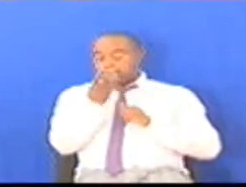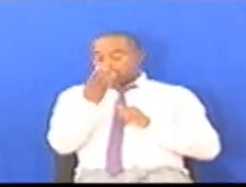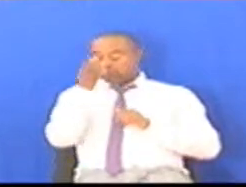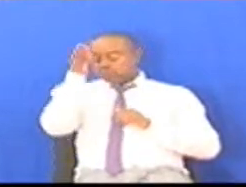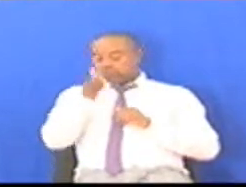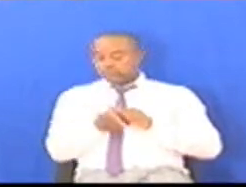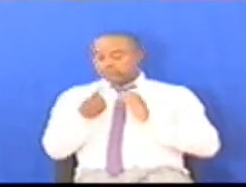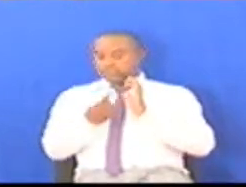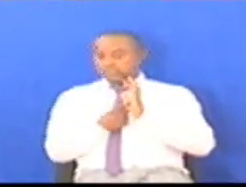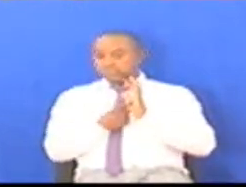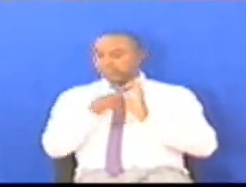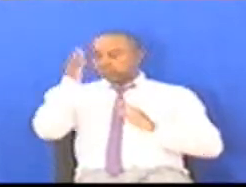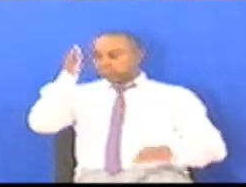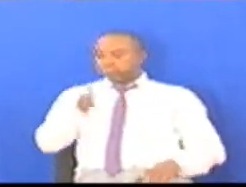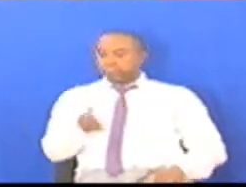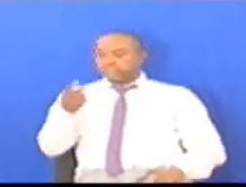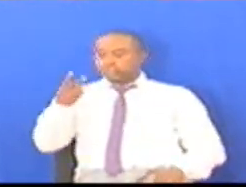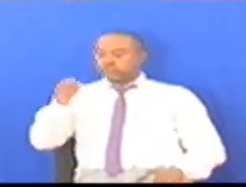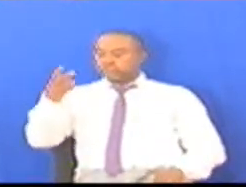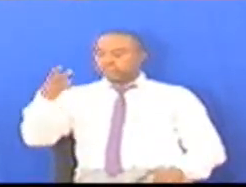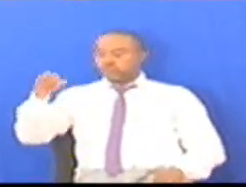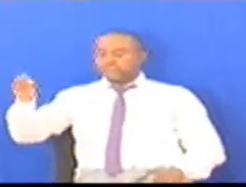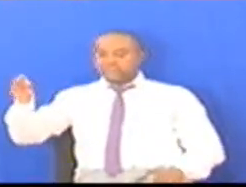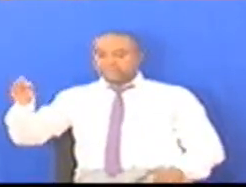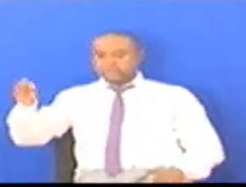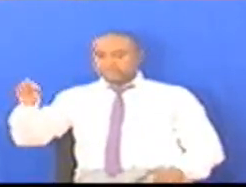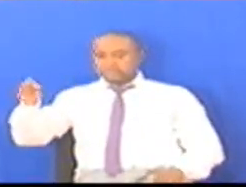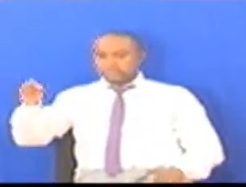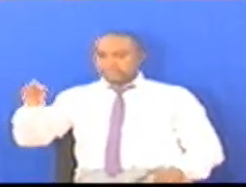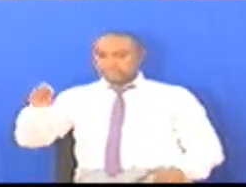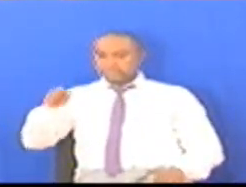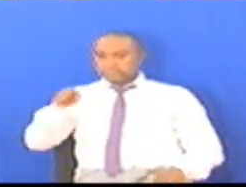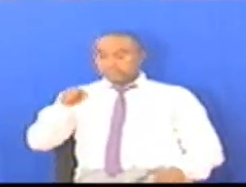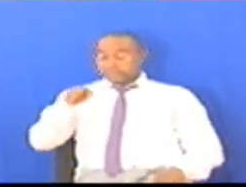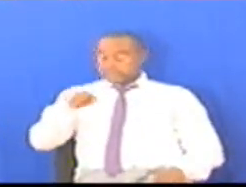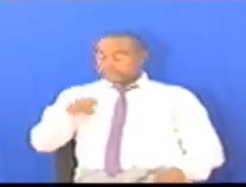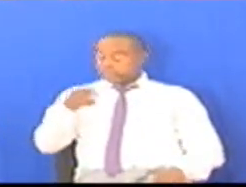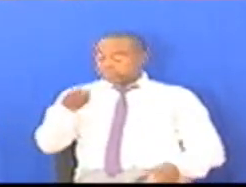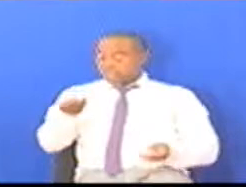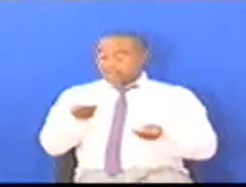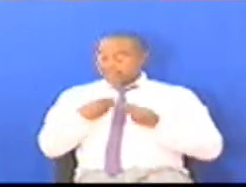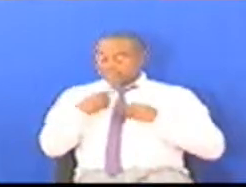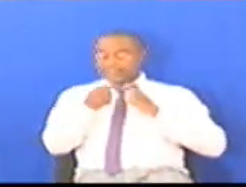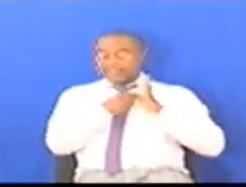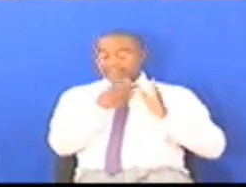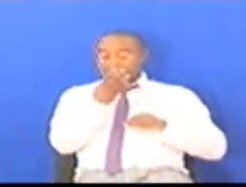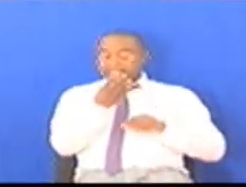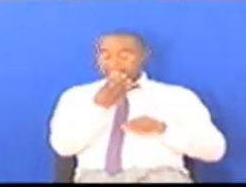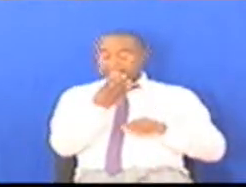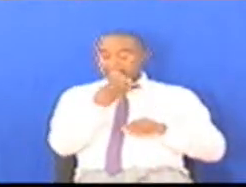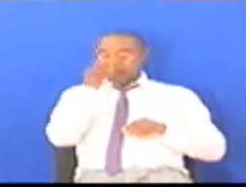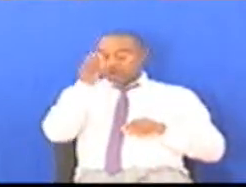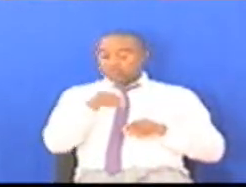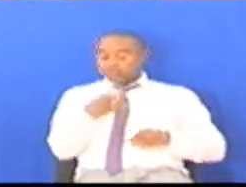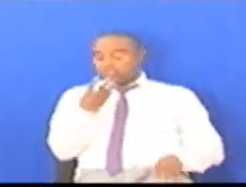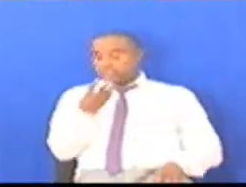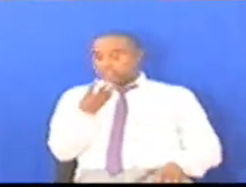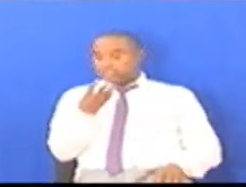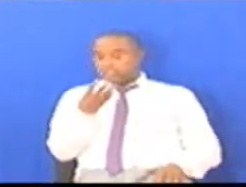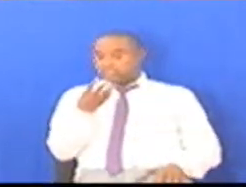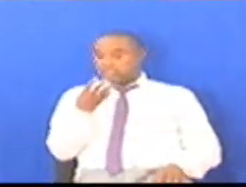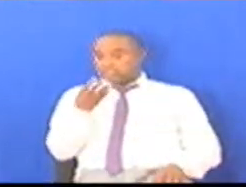Mwaka elfumbiri na ishurini Kama vila mbavia linipa kibali Tare hene mwezi wa ne mwaka